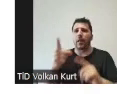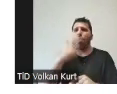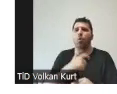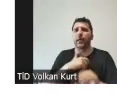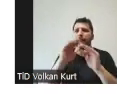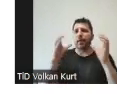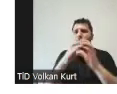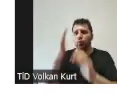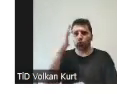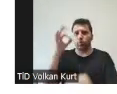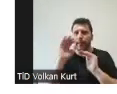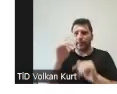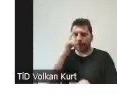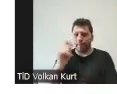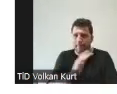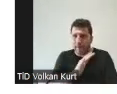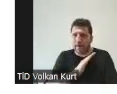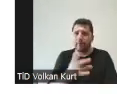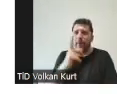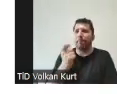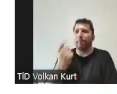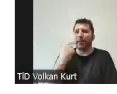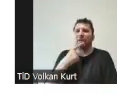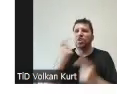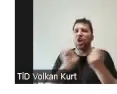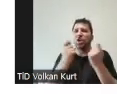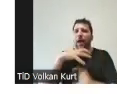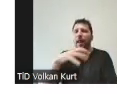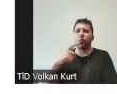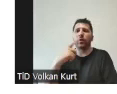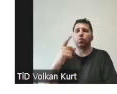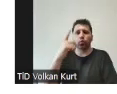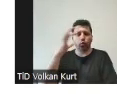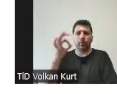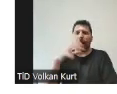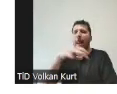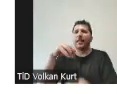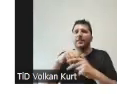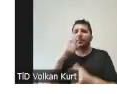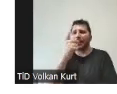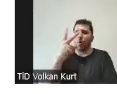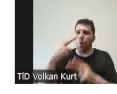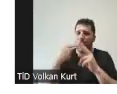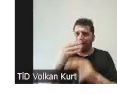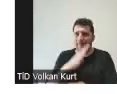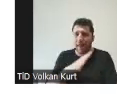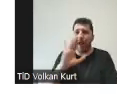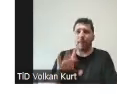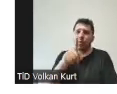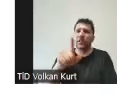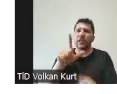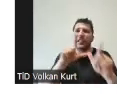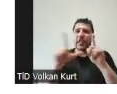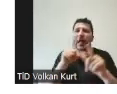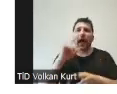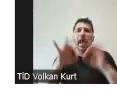uzman desteği talep edebilirsiniz. Biraz önce çalışma alanlarına dair, uzmanlık alanlarına dair bir iki örnek verdim. Ama bu ihtiyaç analiz